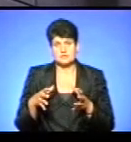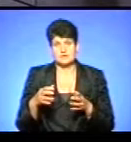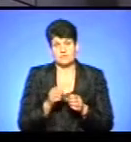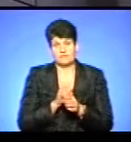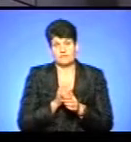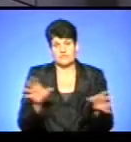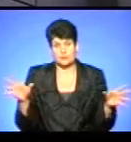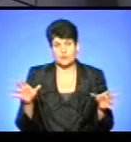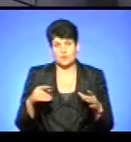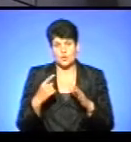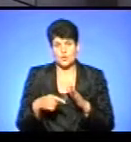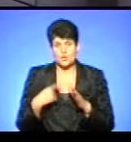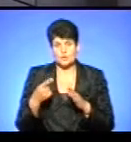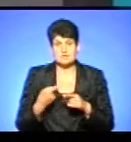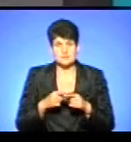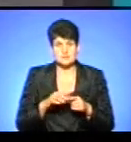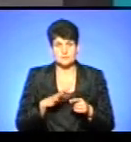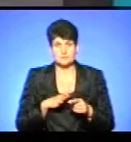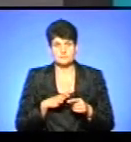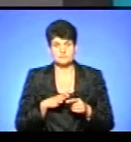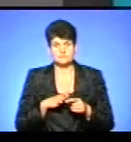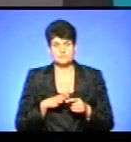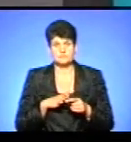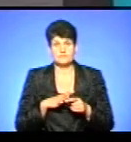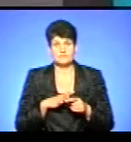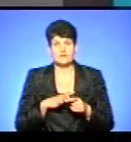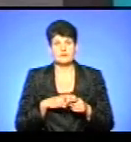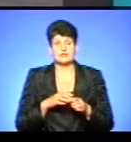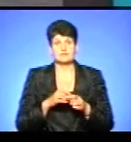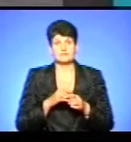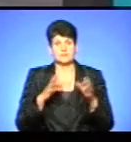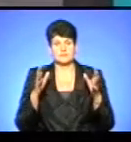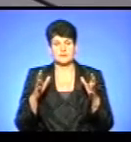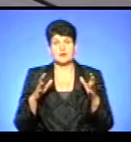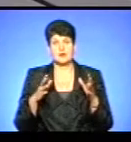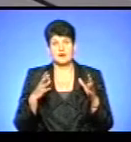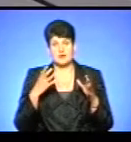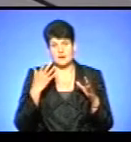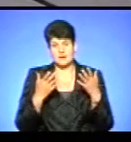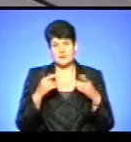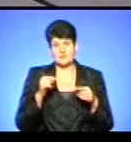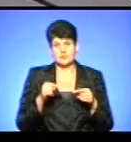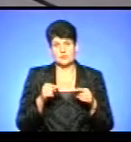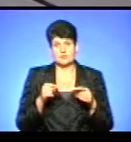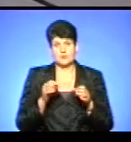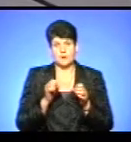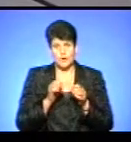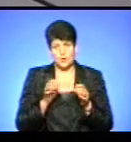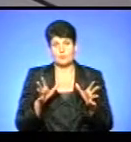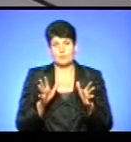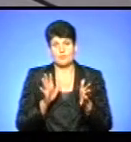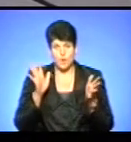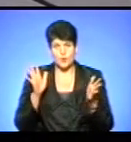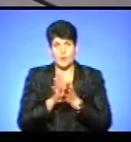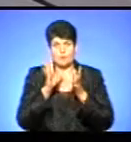вибухнуло. Це було на ходу, чи ні? Ну, воно не так вибухнуло, що був. Ну, там просто хлопок такий був, і все,